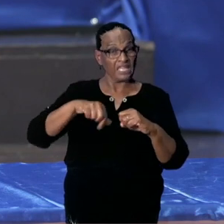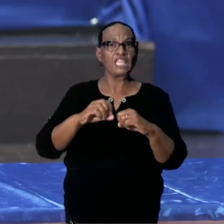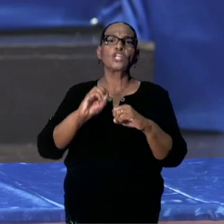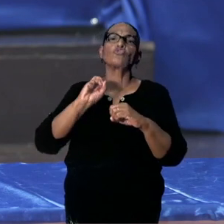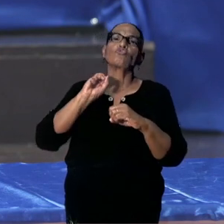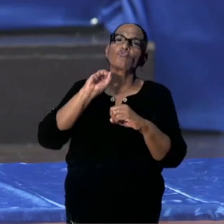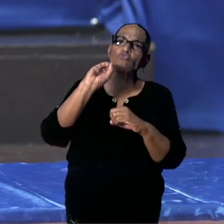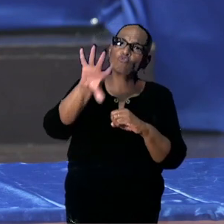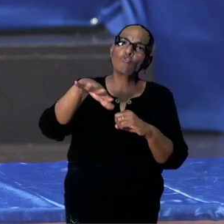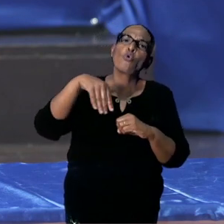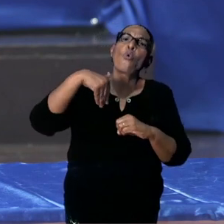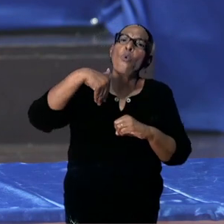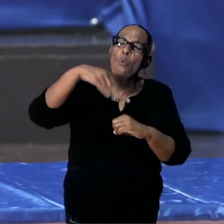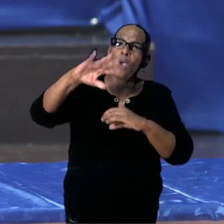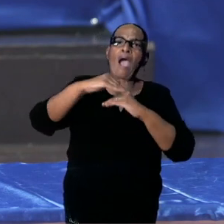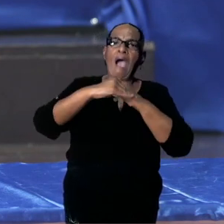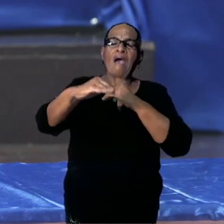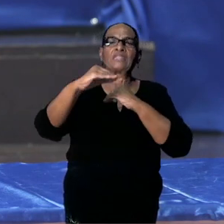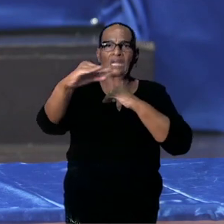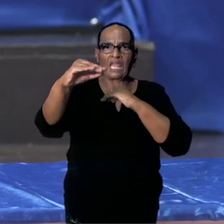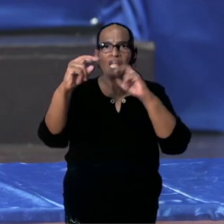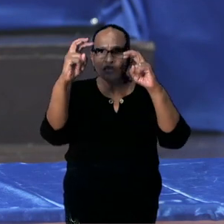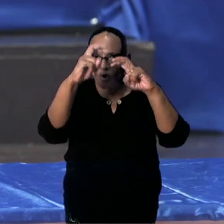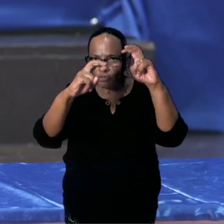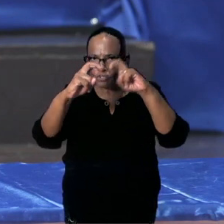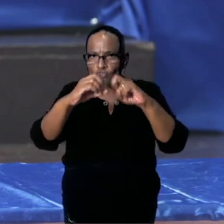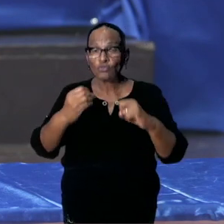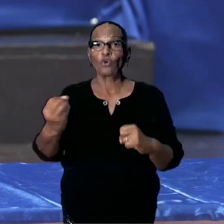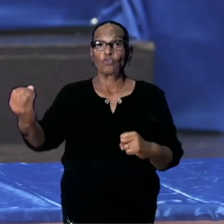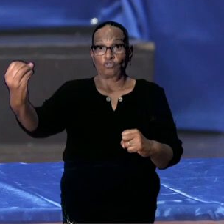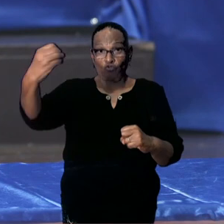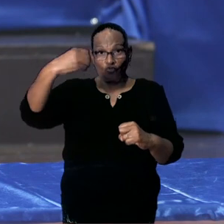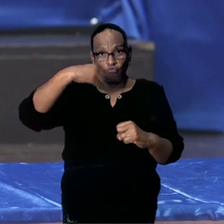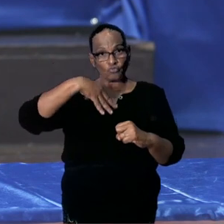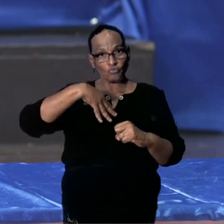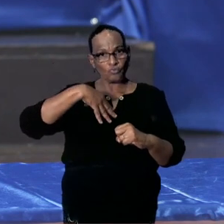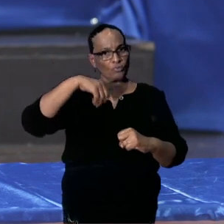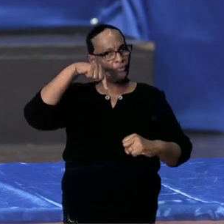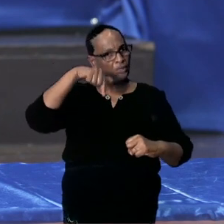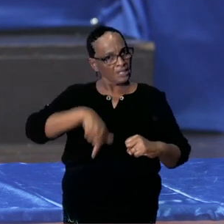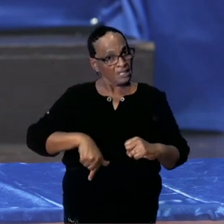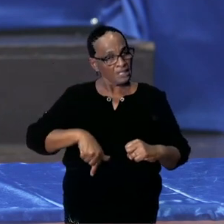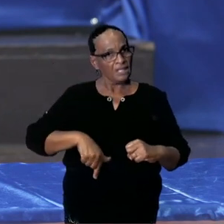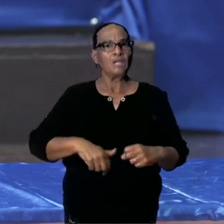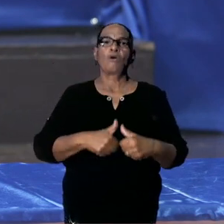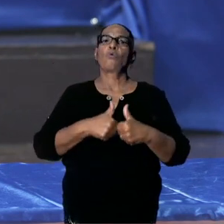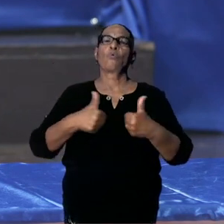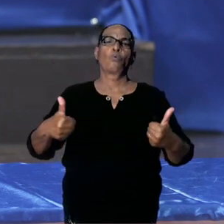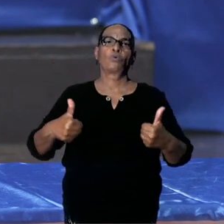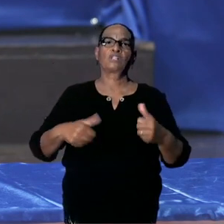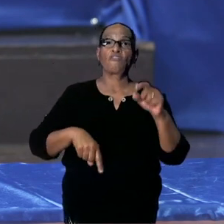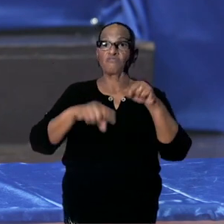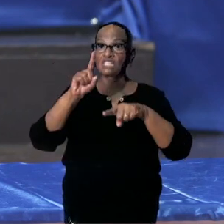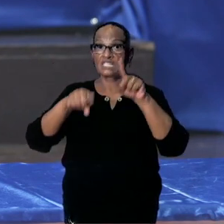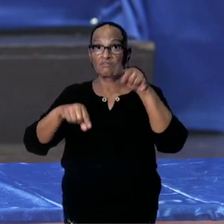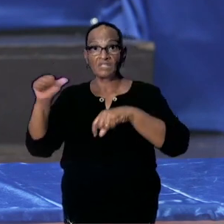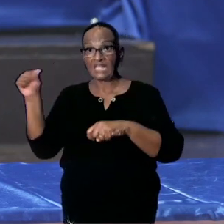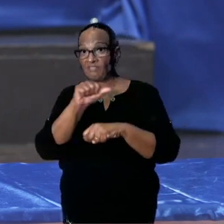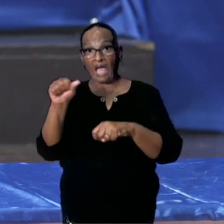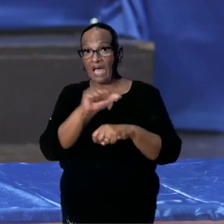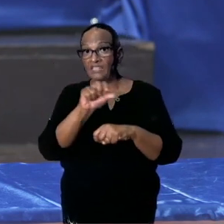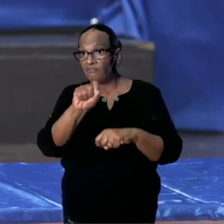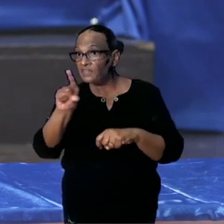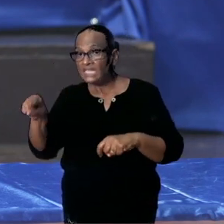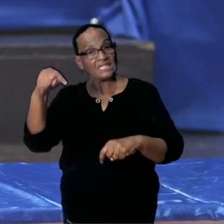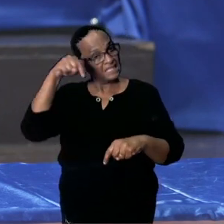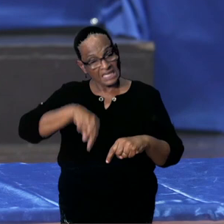hadden. Daarmee zeg ik nog niet, en daarmee kan ik dus niet bevestigen, dat wij geen varianten in Suriname hebben, aangezien het